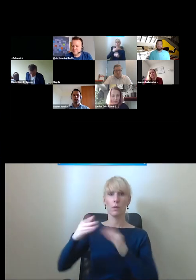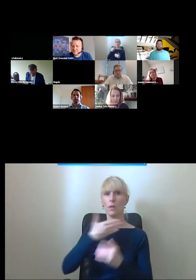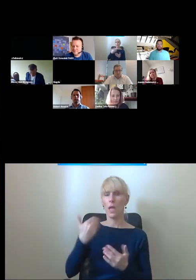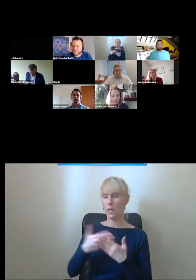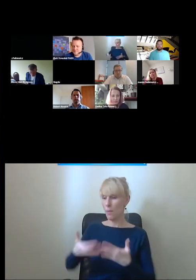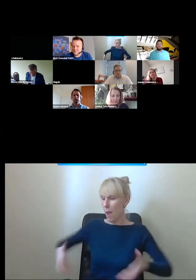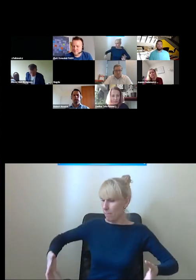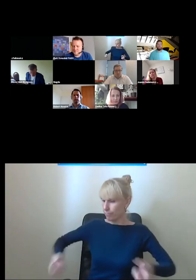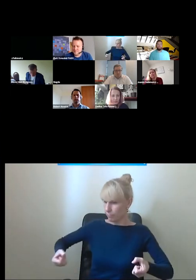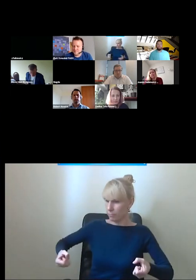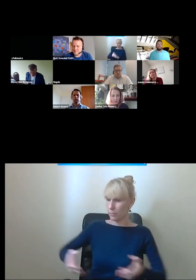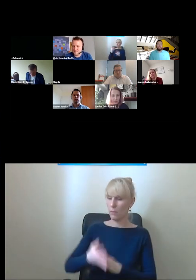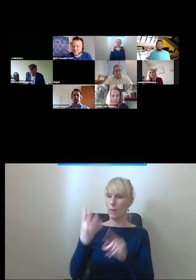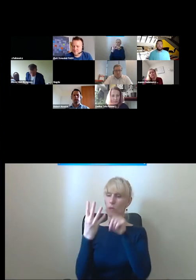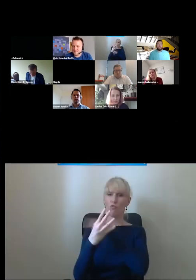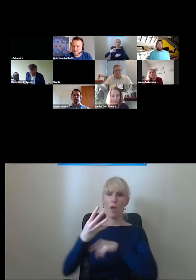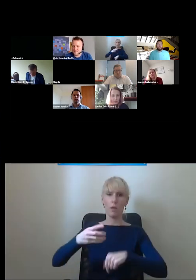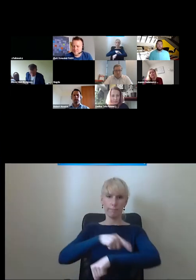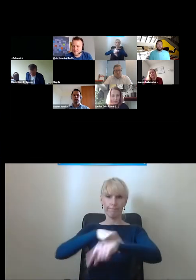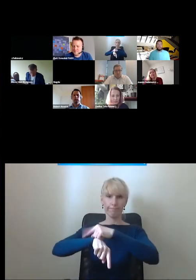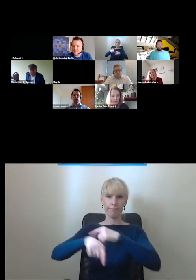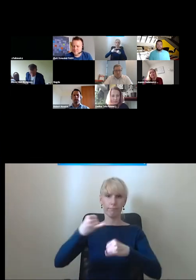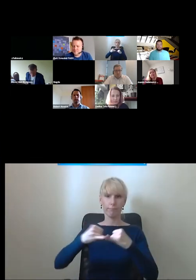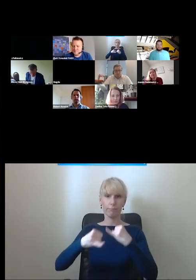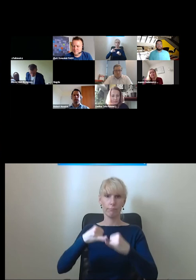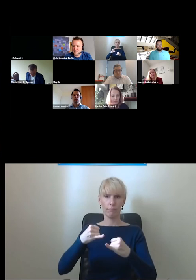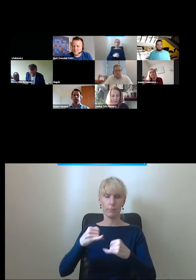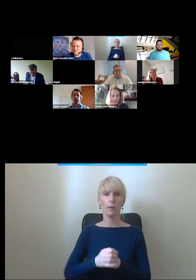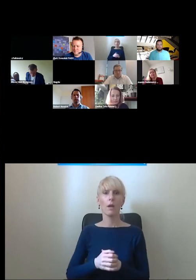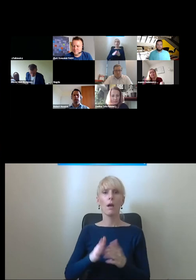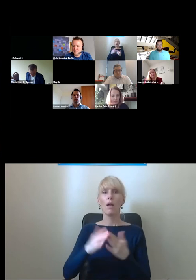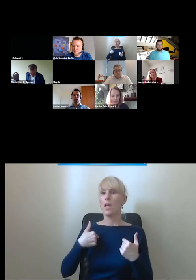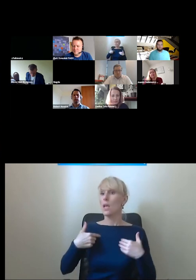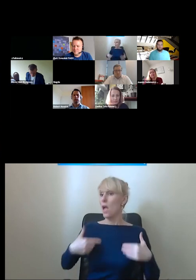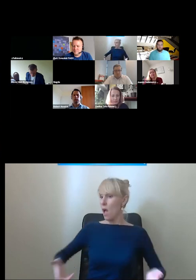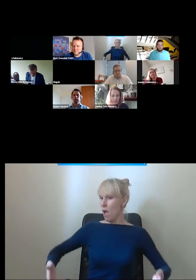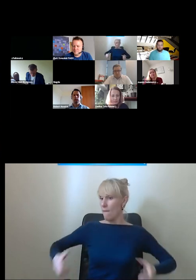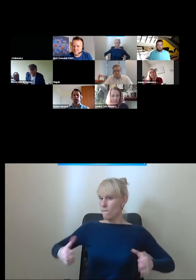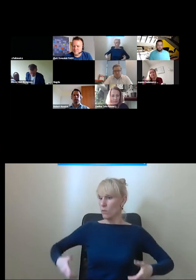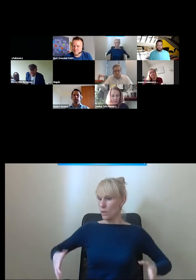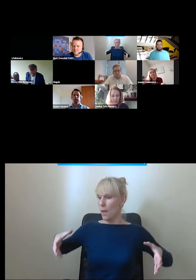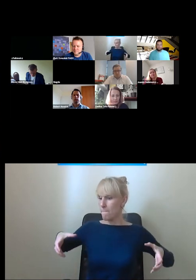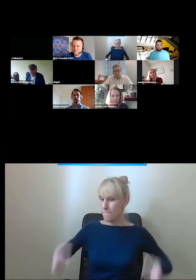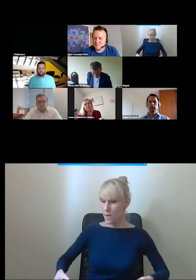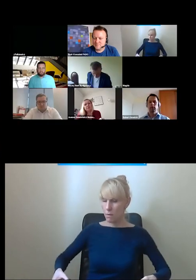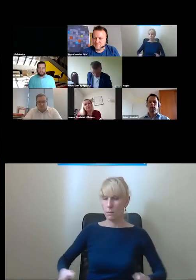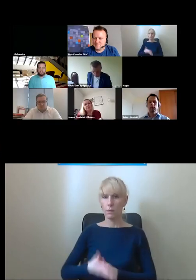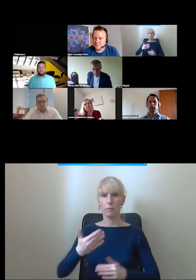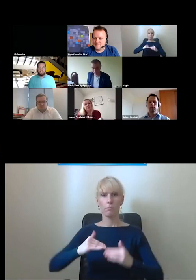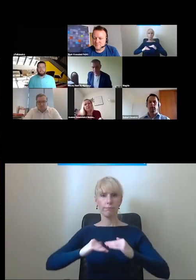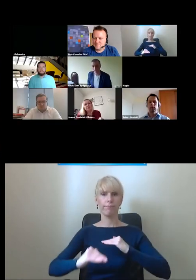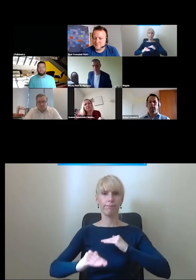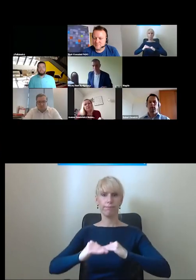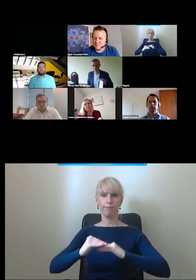osobą z porażeniem czterokończynowym nie jestem w stanie zablokować wózka żeby nie nie posuwał się w każdą